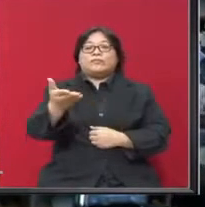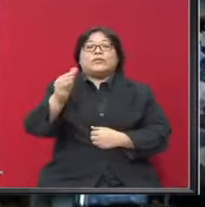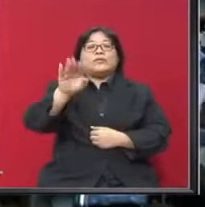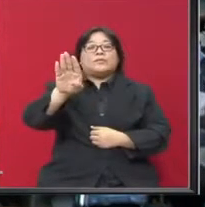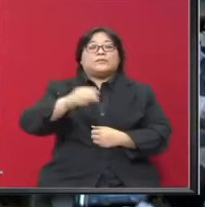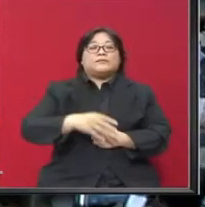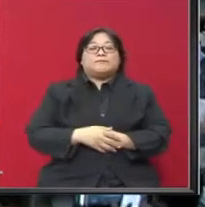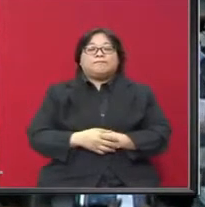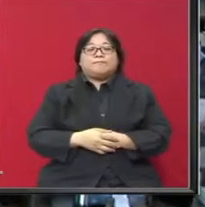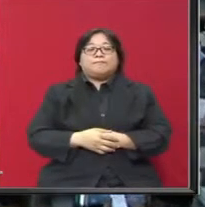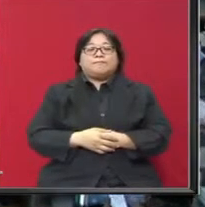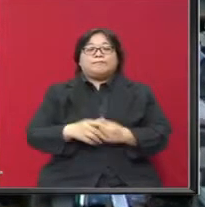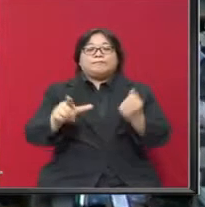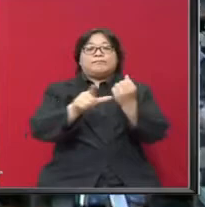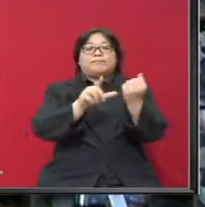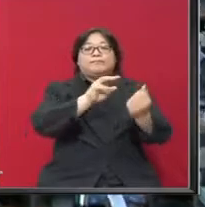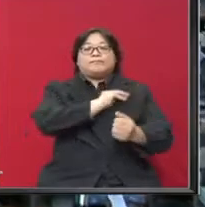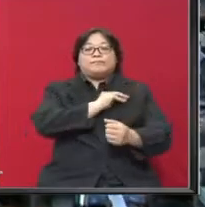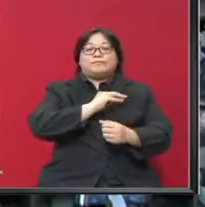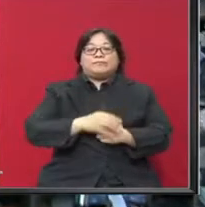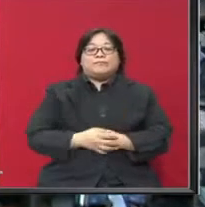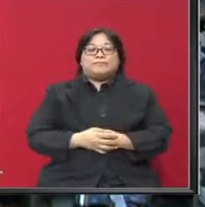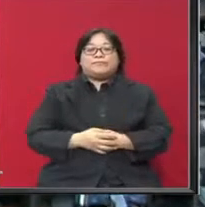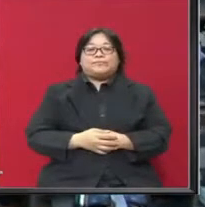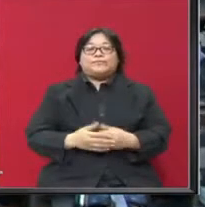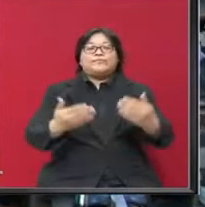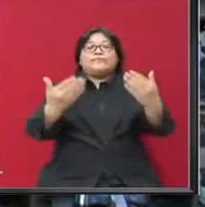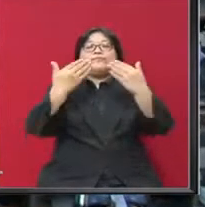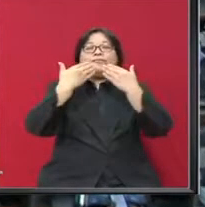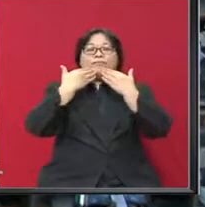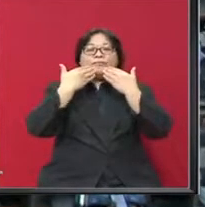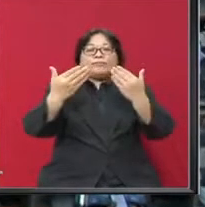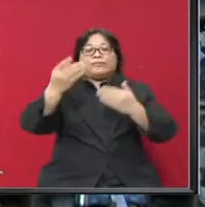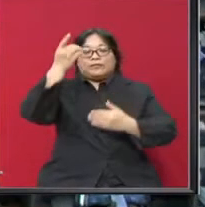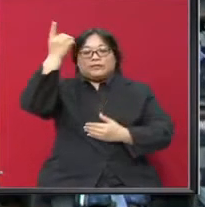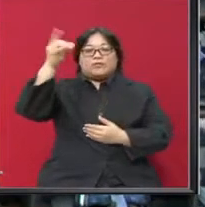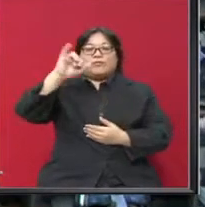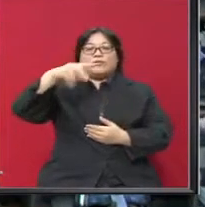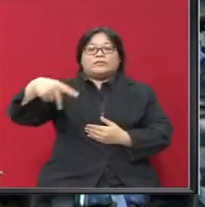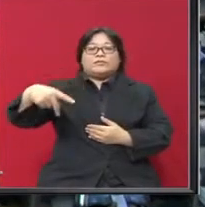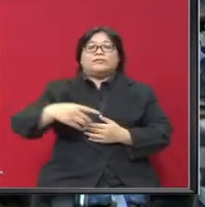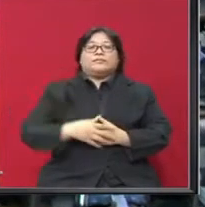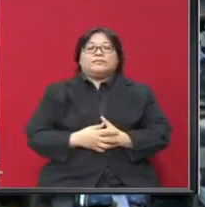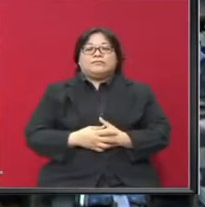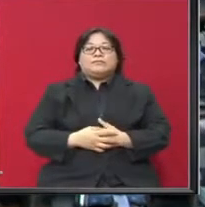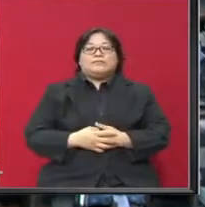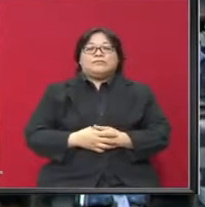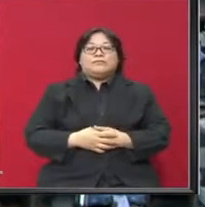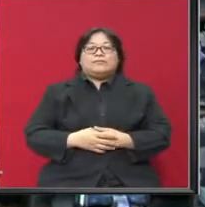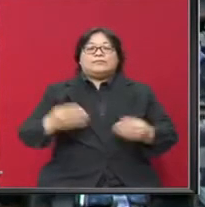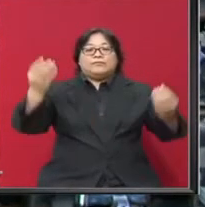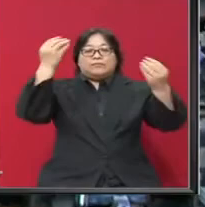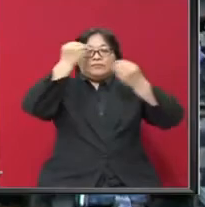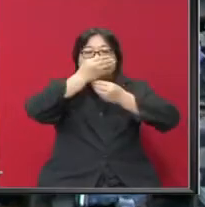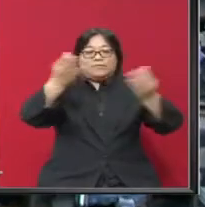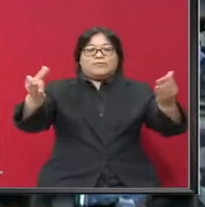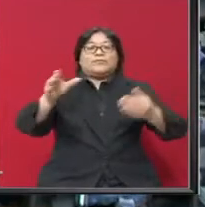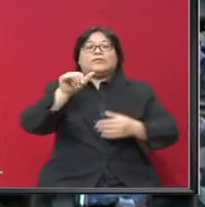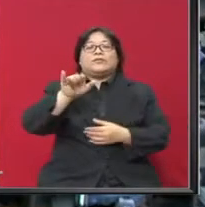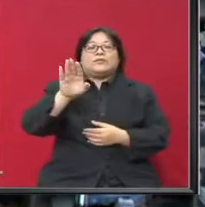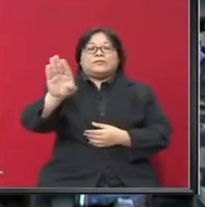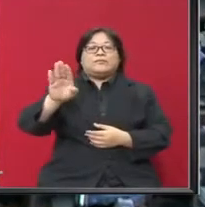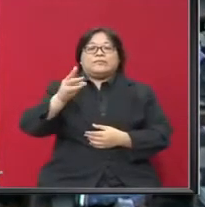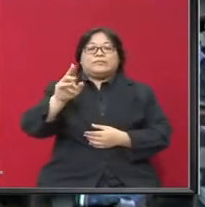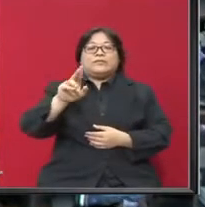berhormat, Tuan Menteri Terima kasih Dato' yang dipertua Untuk maklumat nali yang